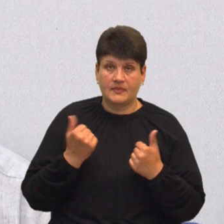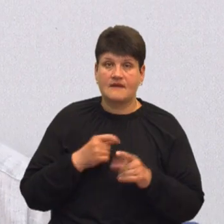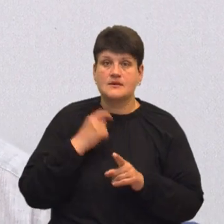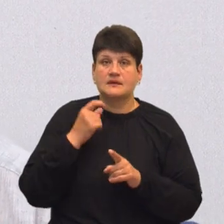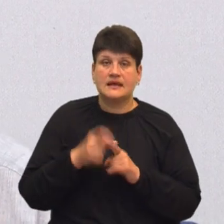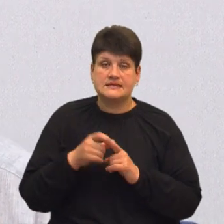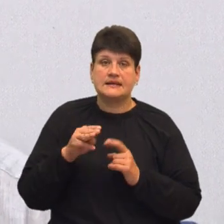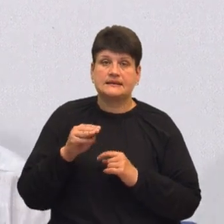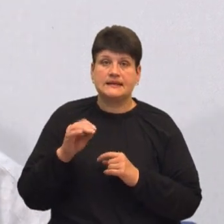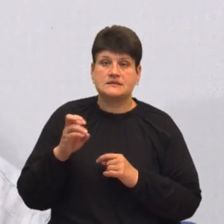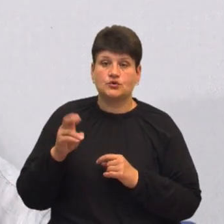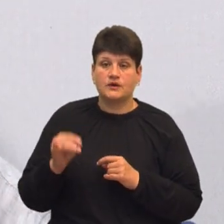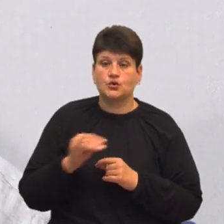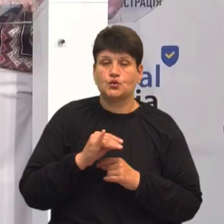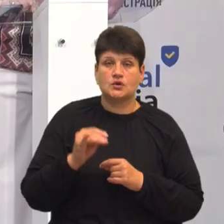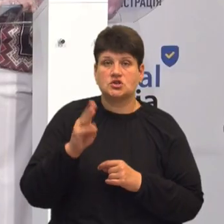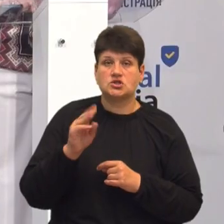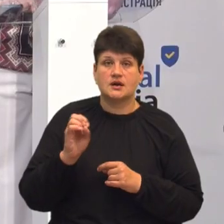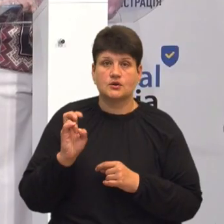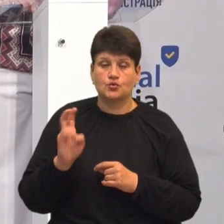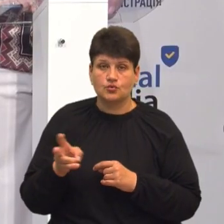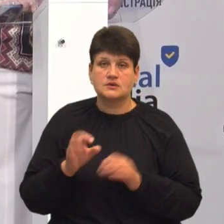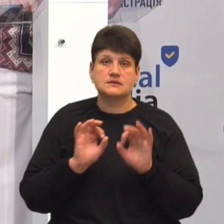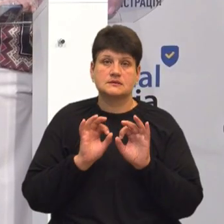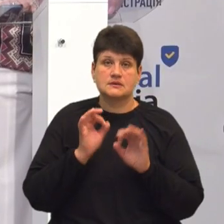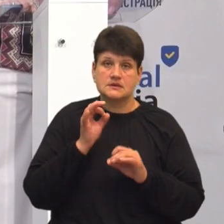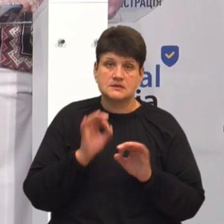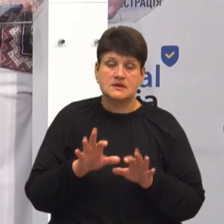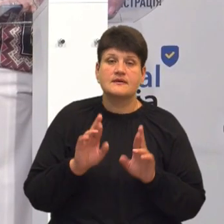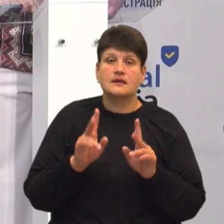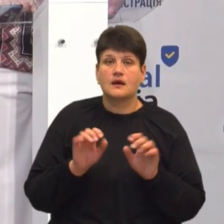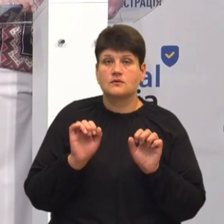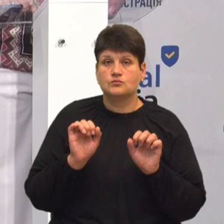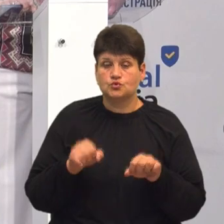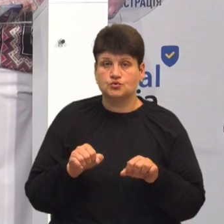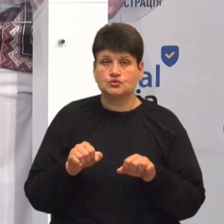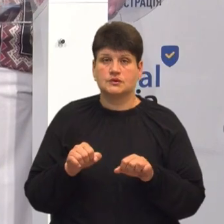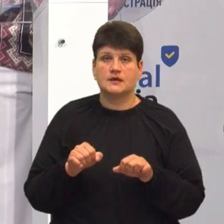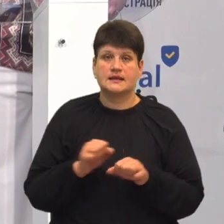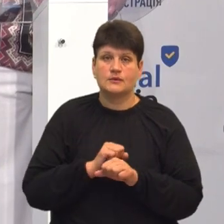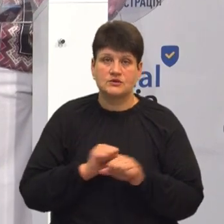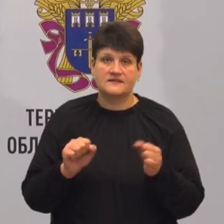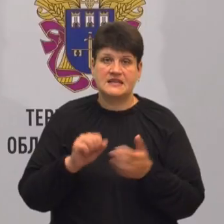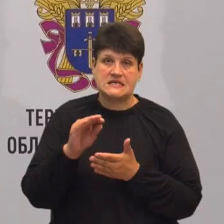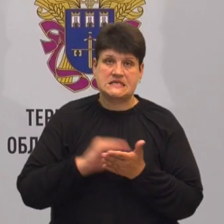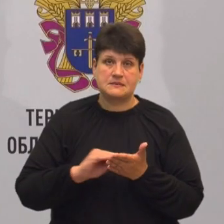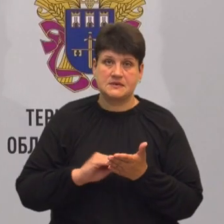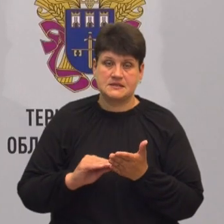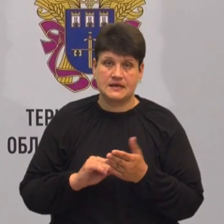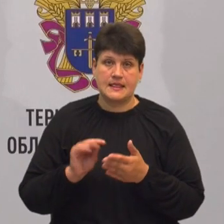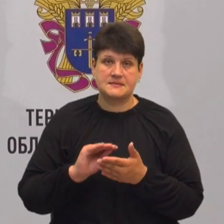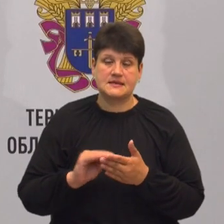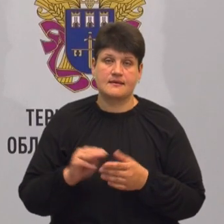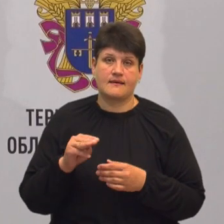тестування на Тернопільщині Юрій Шайнюк під час брифінгу розповів, як вони можливлювали списування під час написання тесту. Справа в тому,